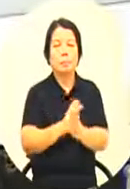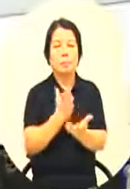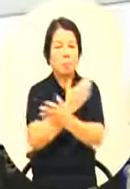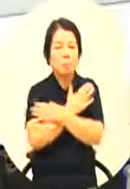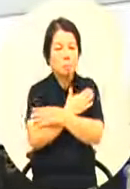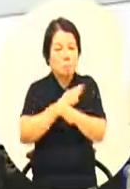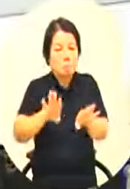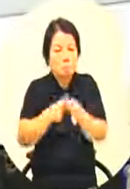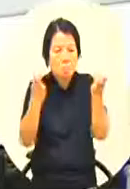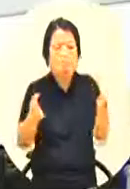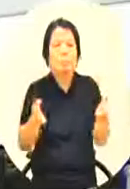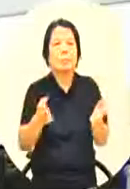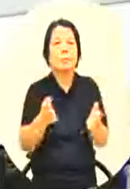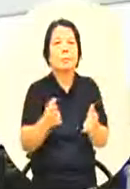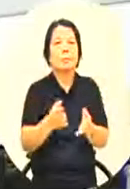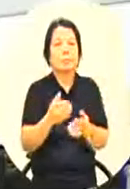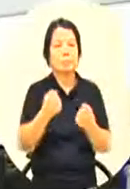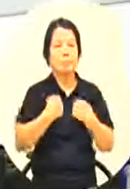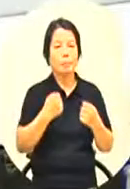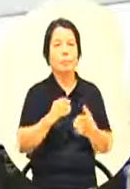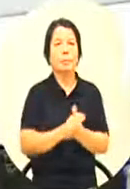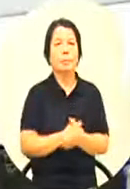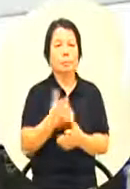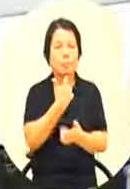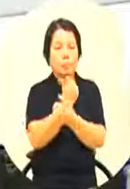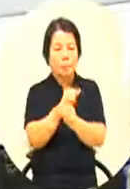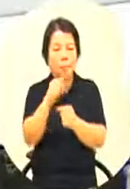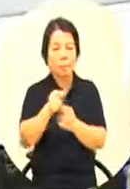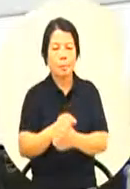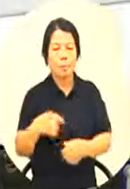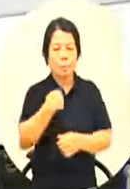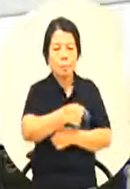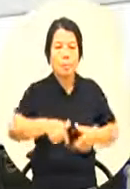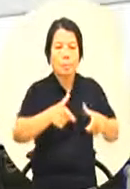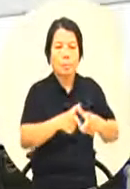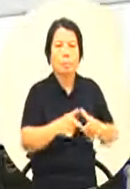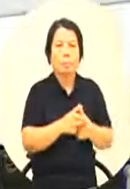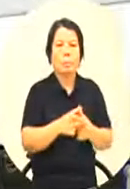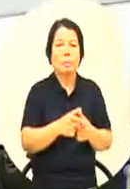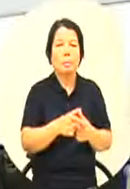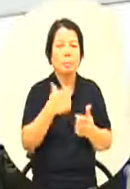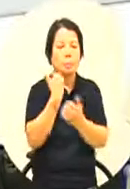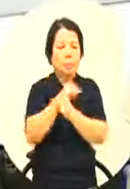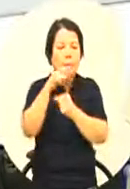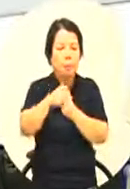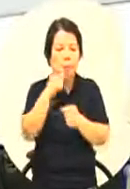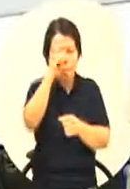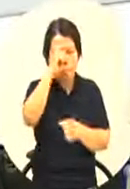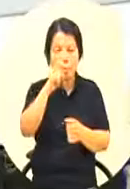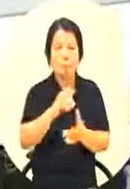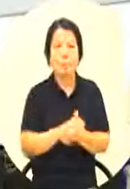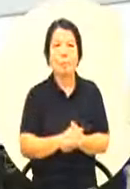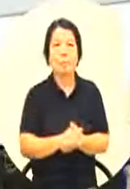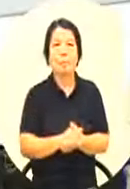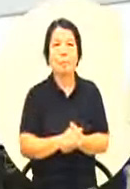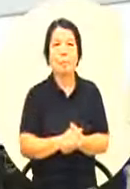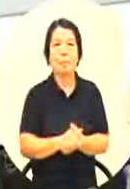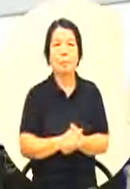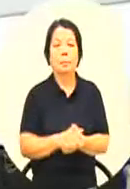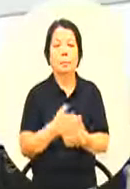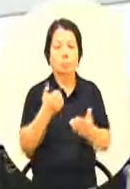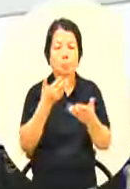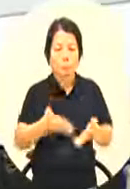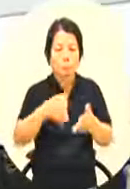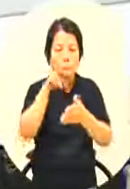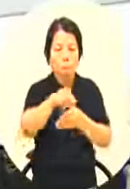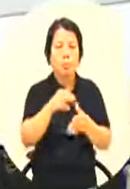园就开始练习了所以我们在考虑一个身心的一个发展我也要我也希望我们能够注重说